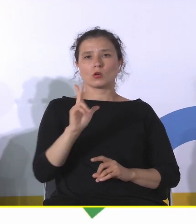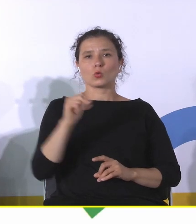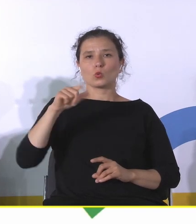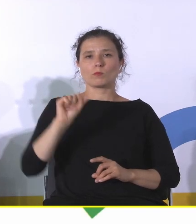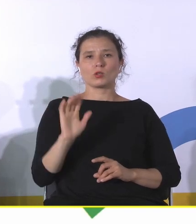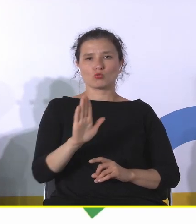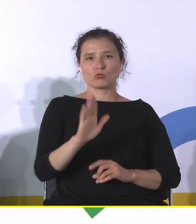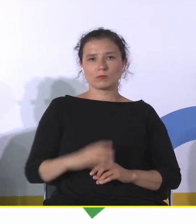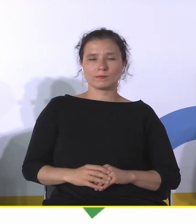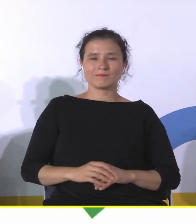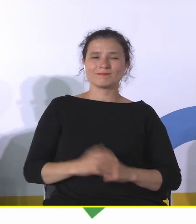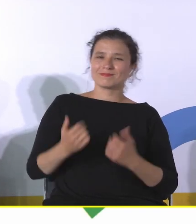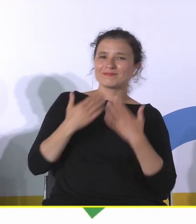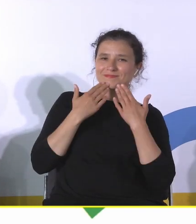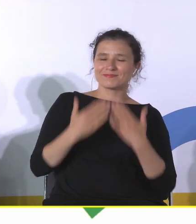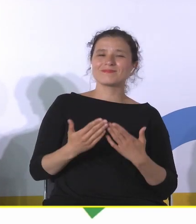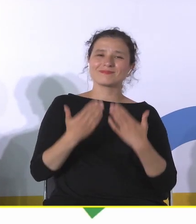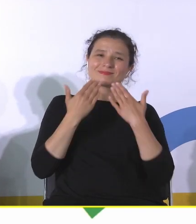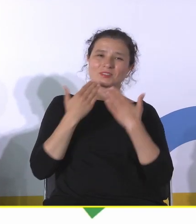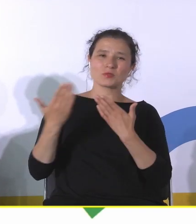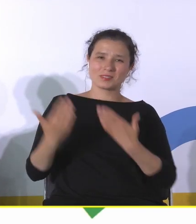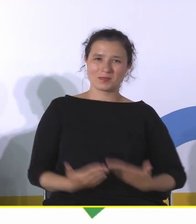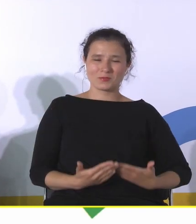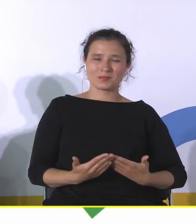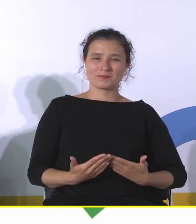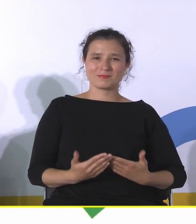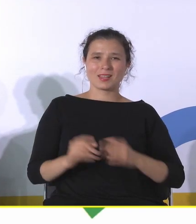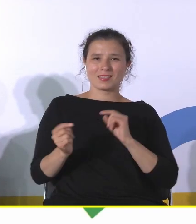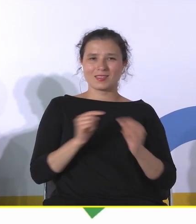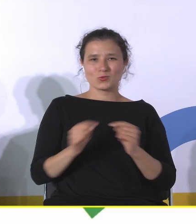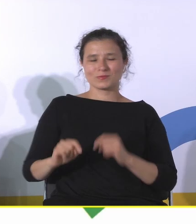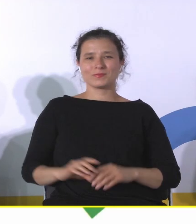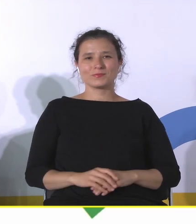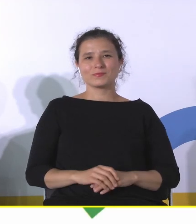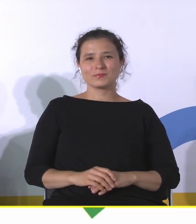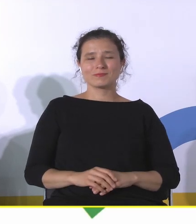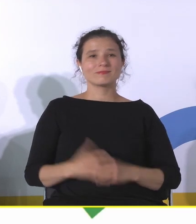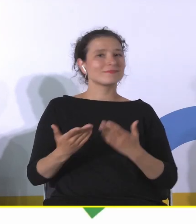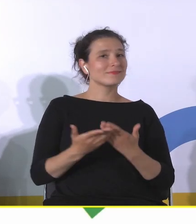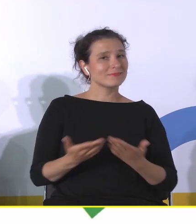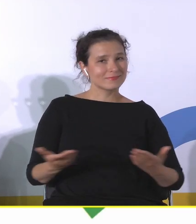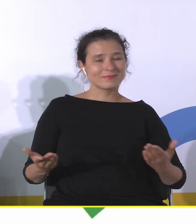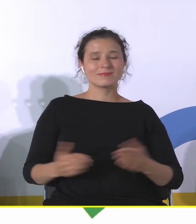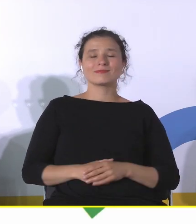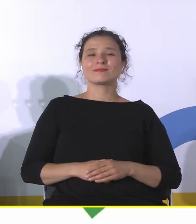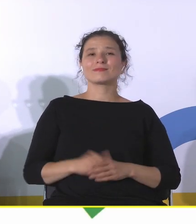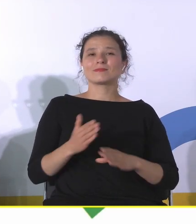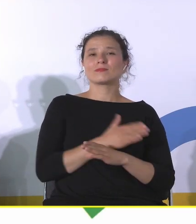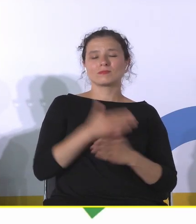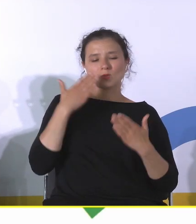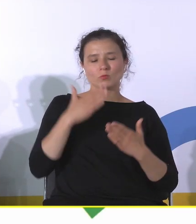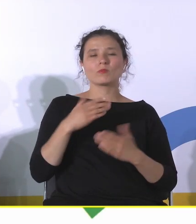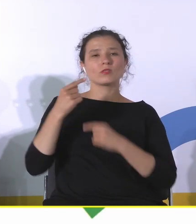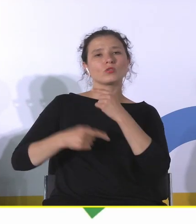Dziękuję bardzo. Dziękuję za zaproszenie na ten panel. Proszę państwa, zanim skupię się na dziedzictwie kulturowym,